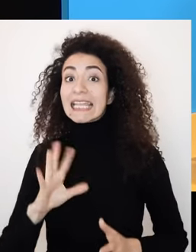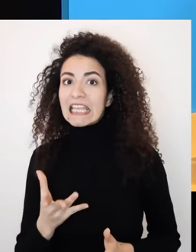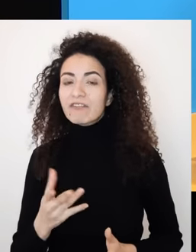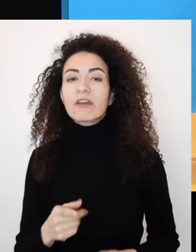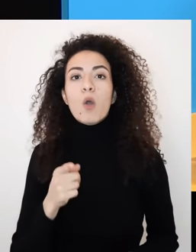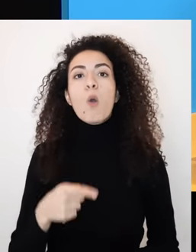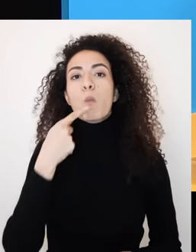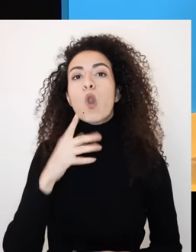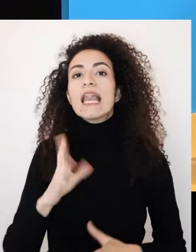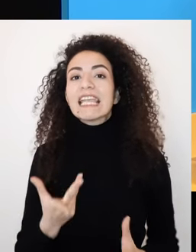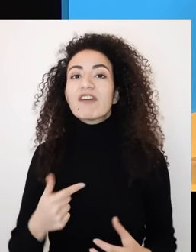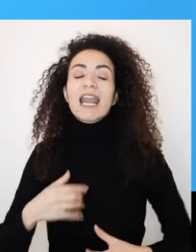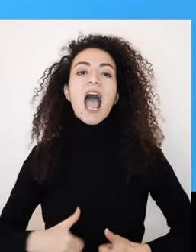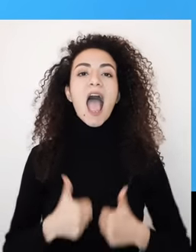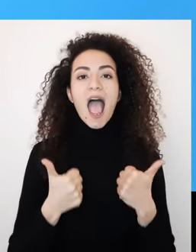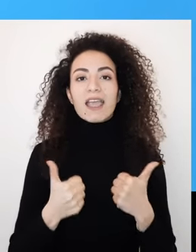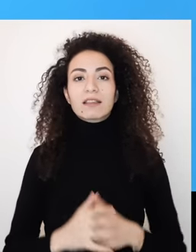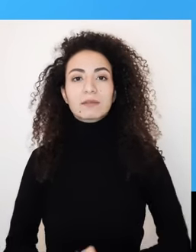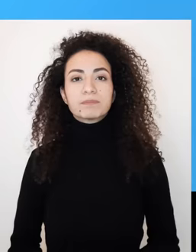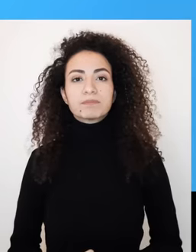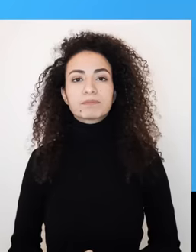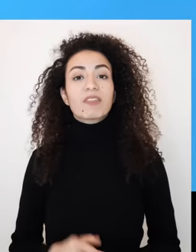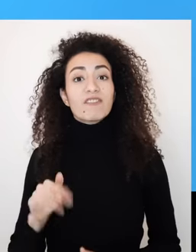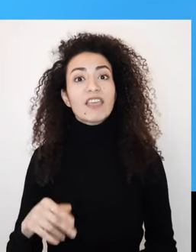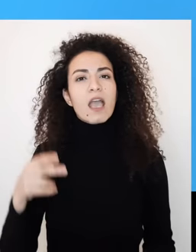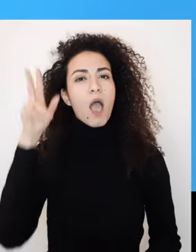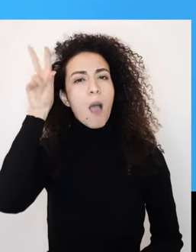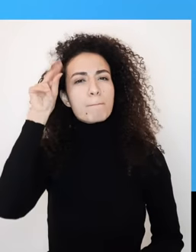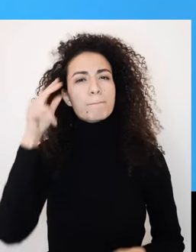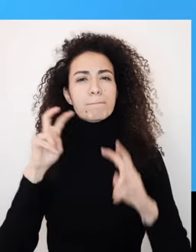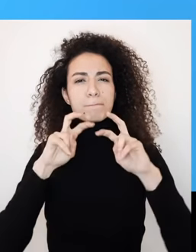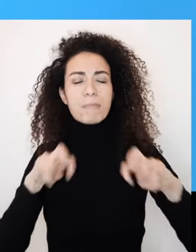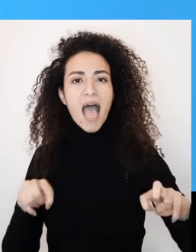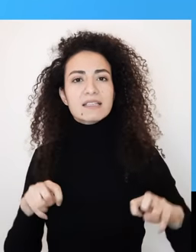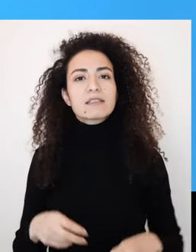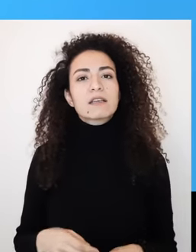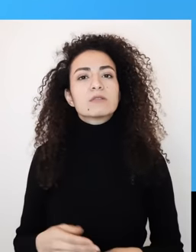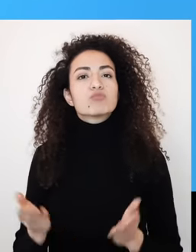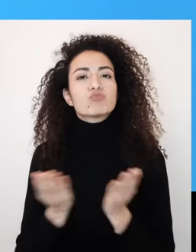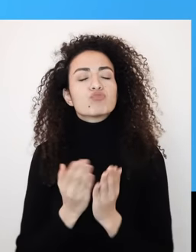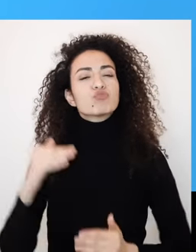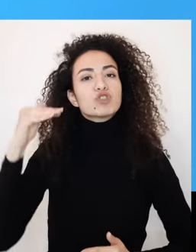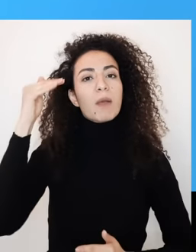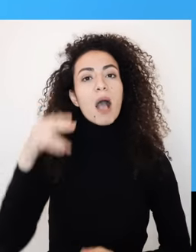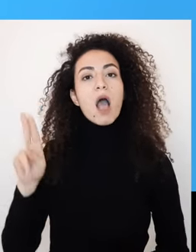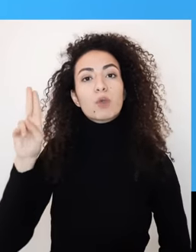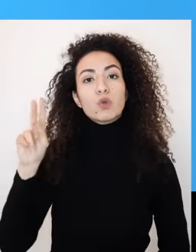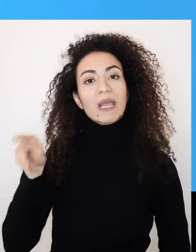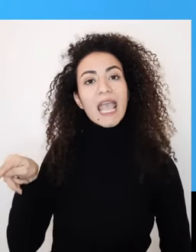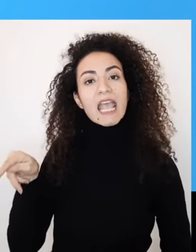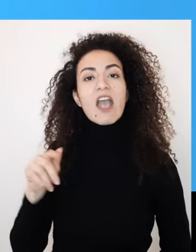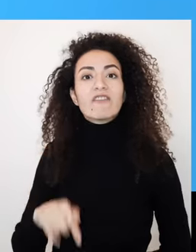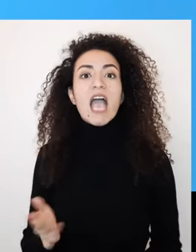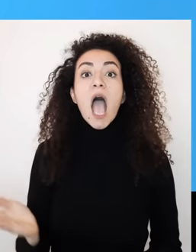ومدى سعادتنا فعلى سبيل المثال بيّن الدراسة أجرت بجامعة هارفرد على مدى أكتر من 75 سنة